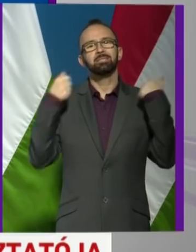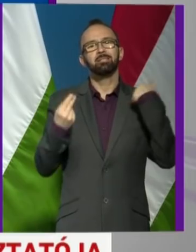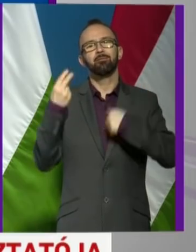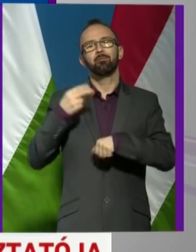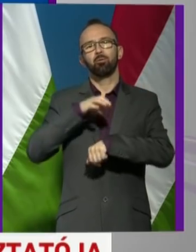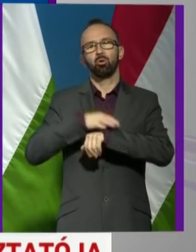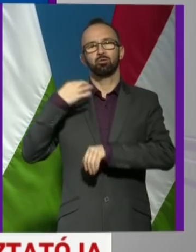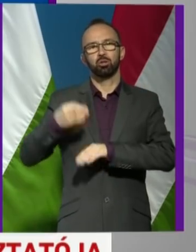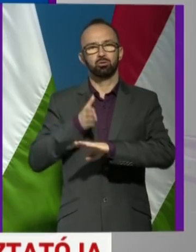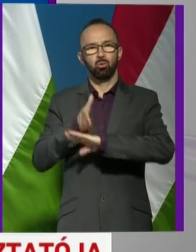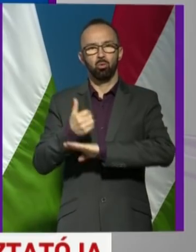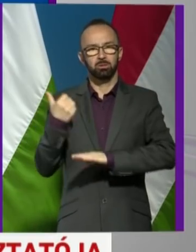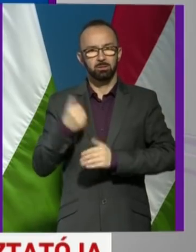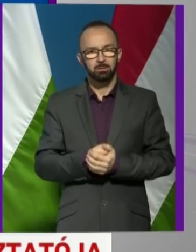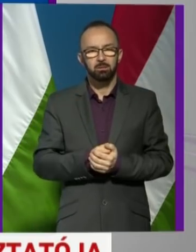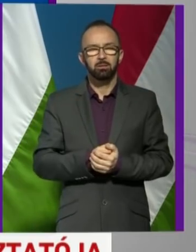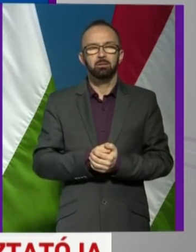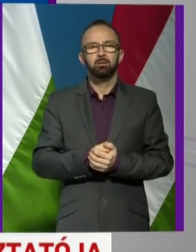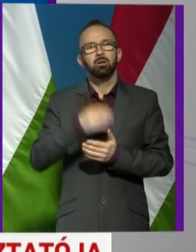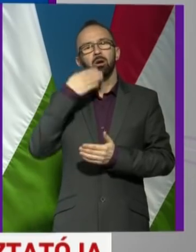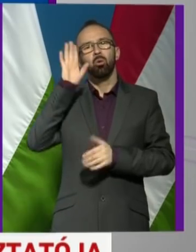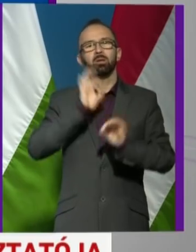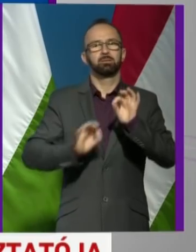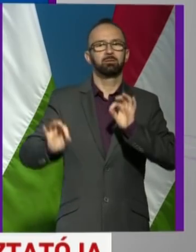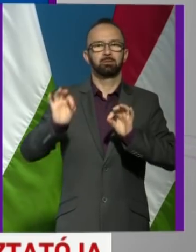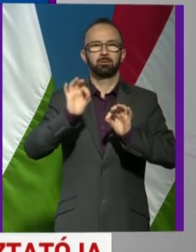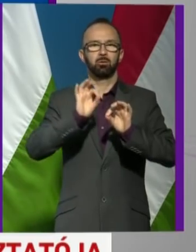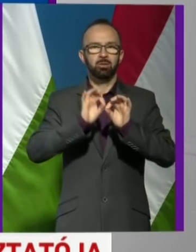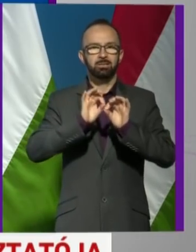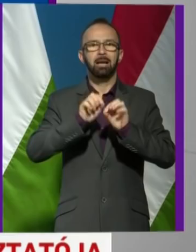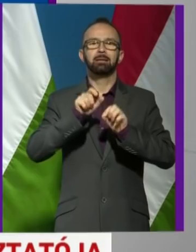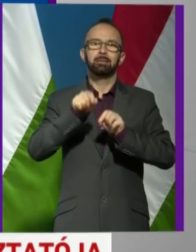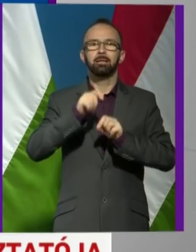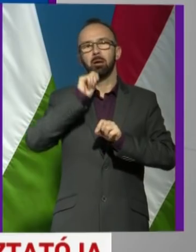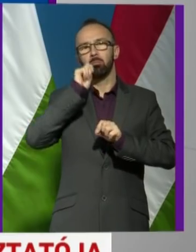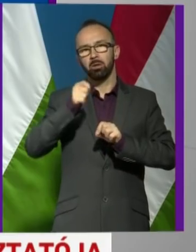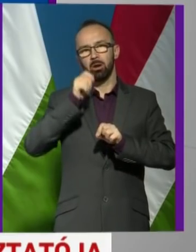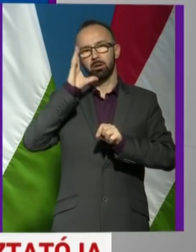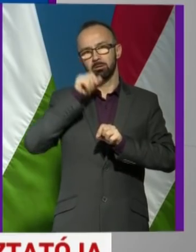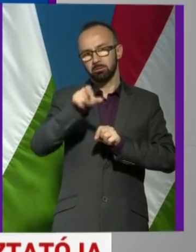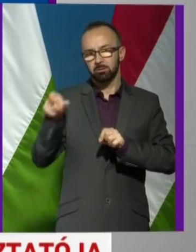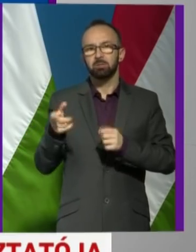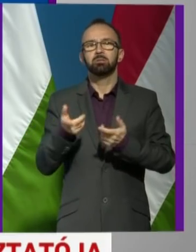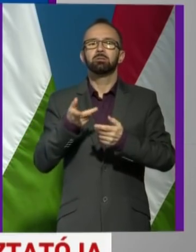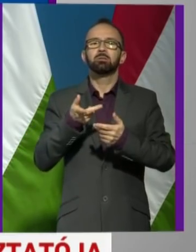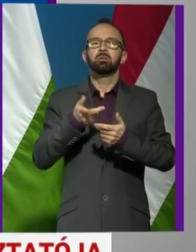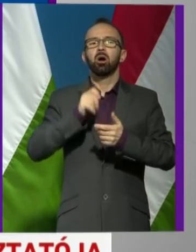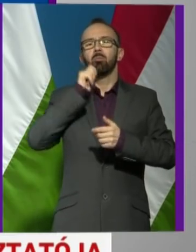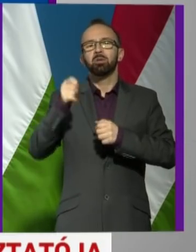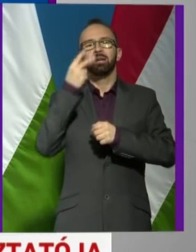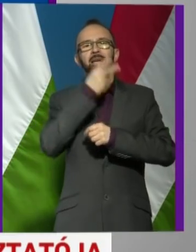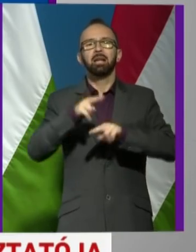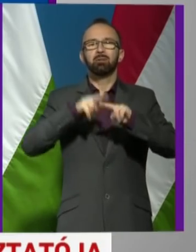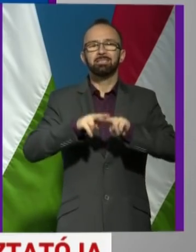főorvosasszonyhoz szólna, az pedig az olaszországi magyarokkal kapcsolatos. Fel van a készülve a magyar